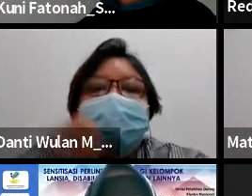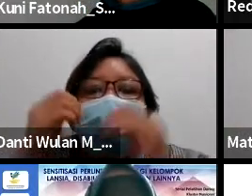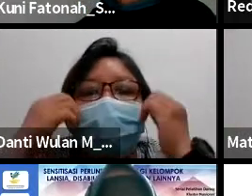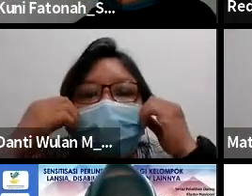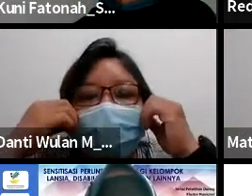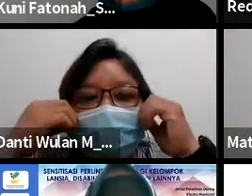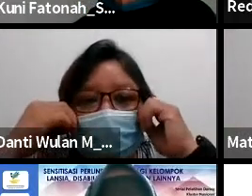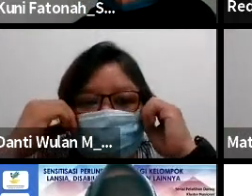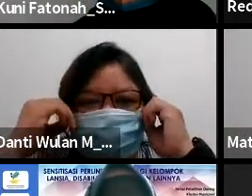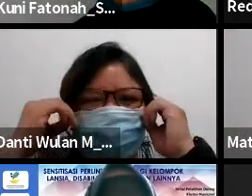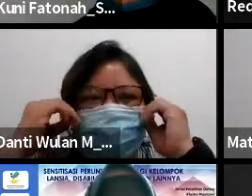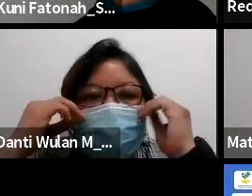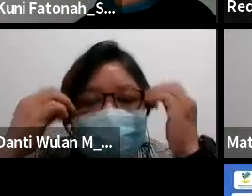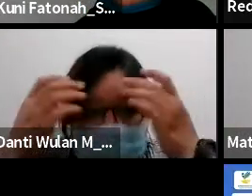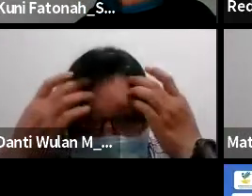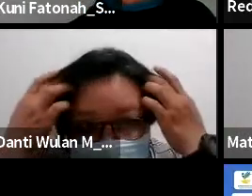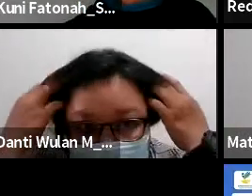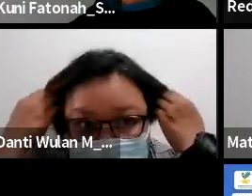Oke